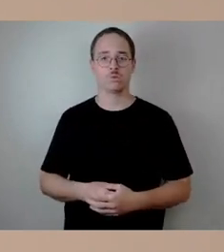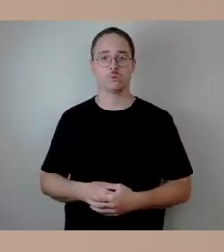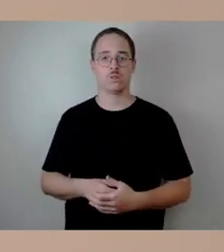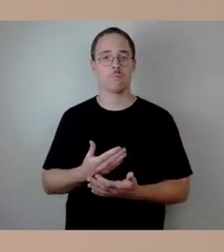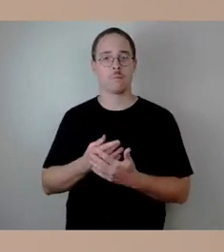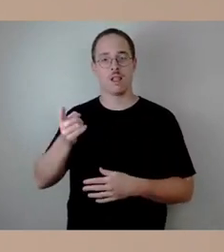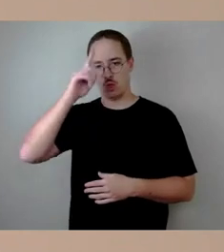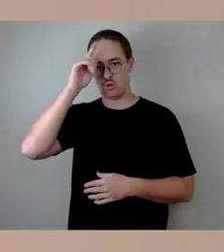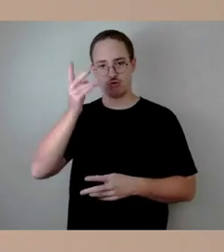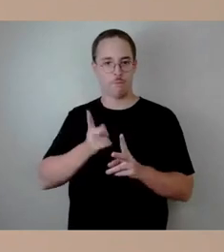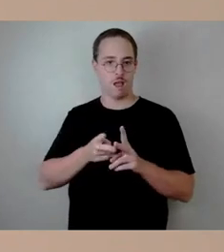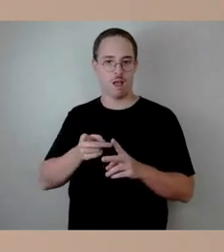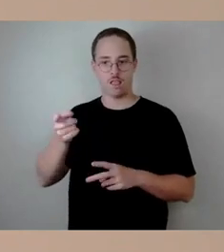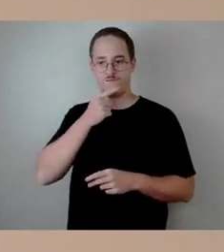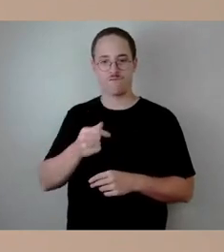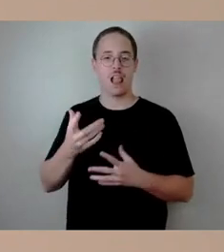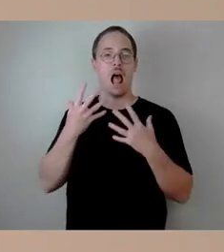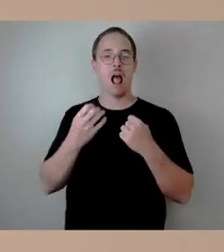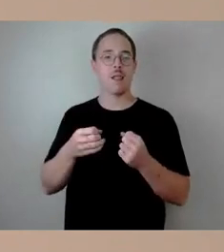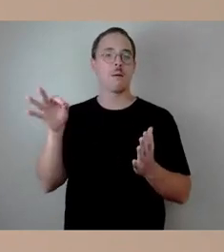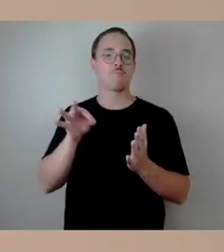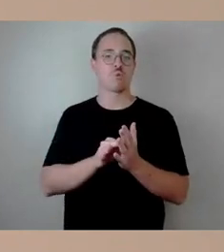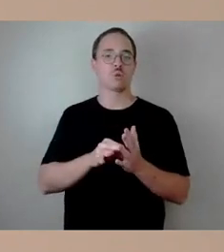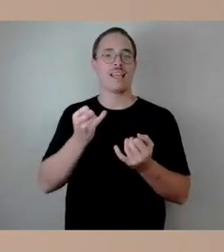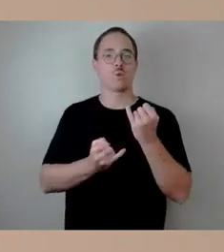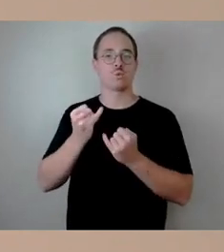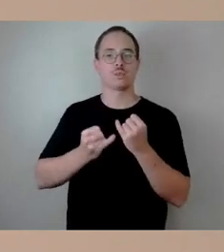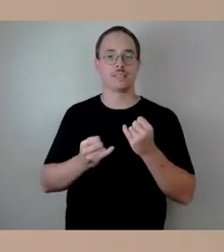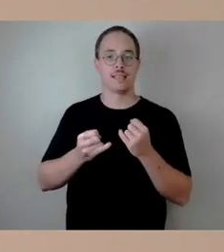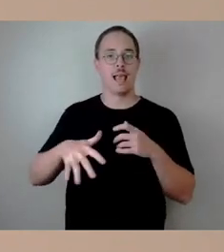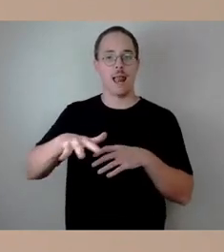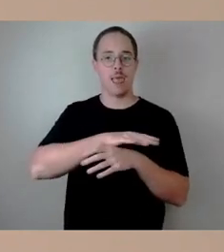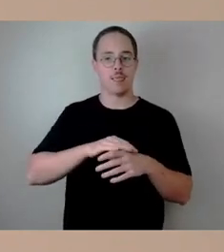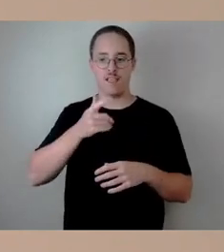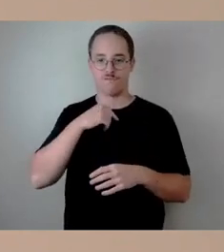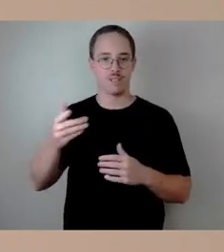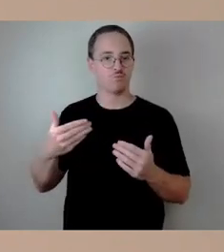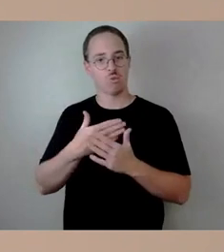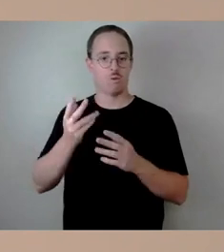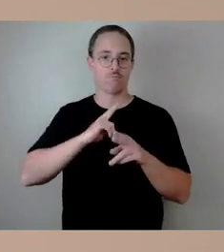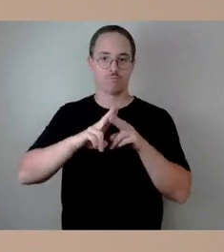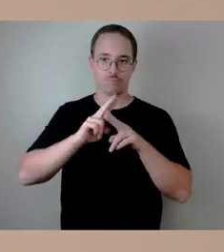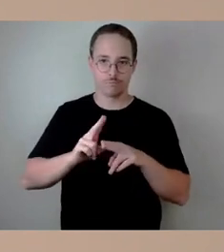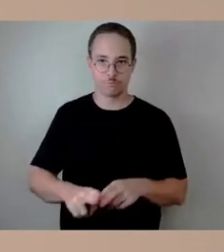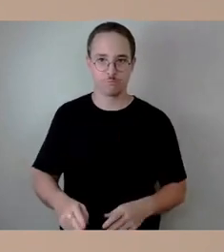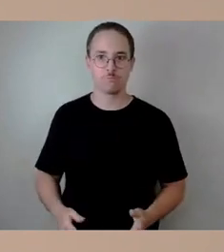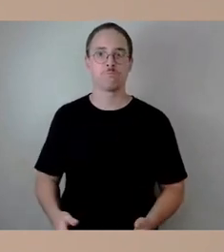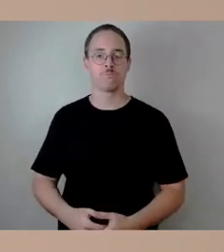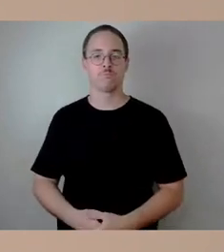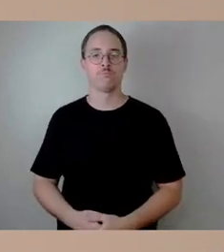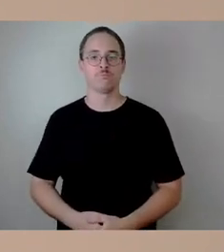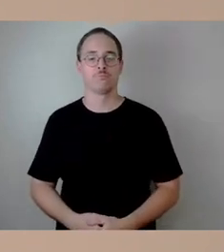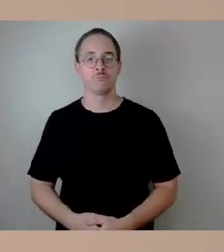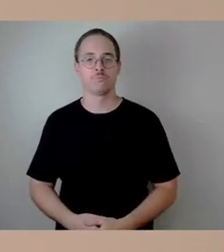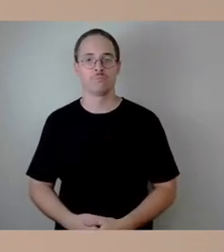sozusagen zu erneuern. Auch neue Brücken erforderlich